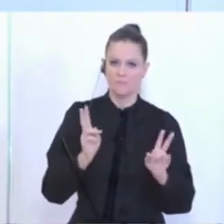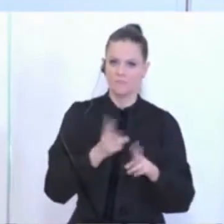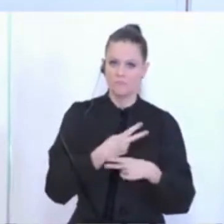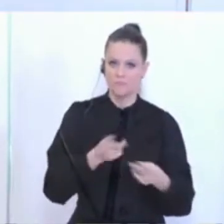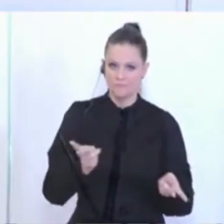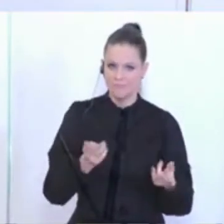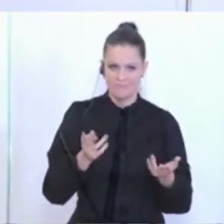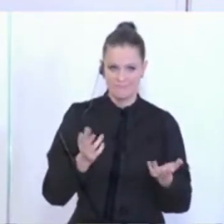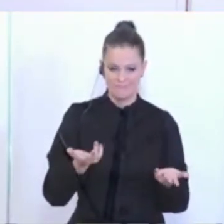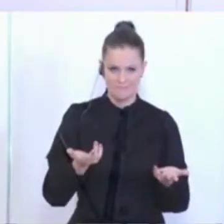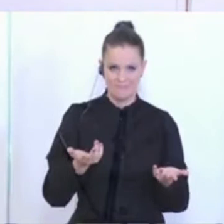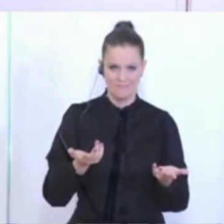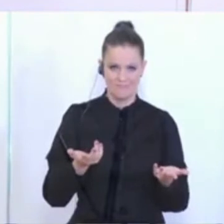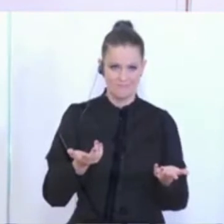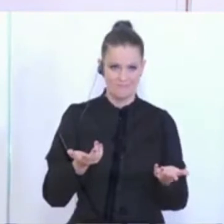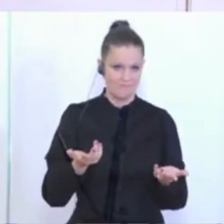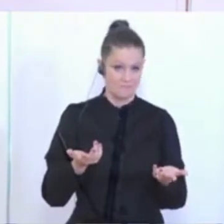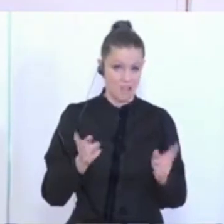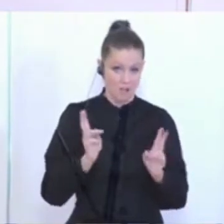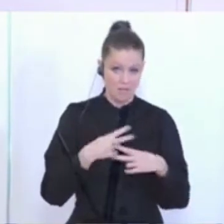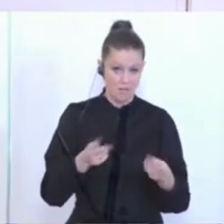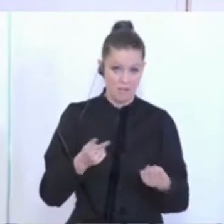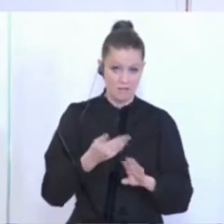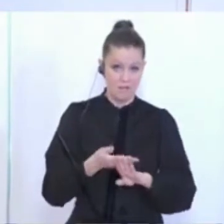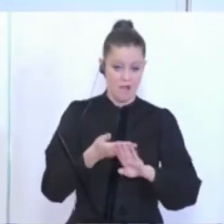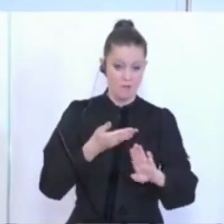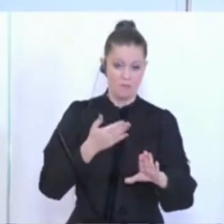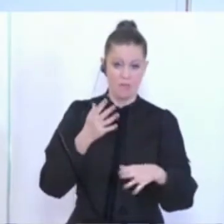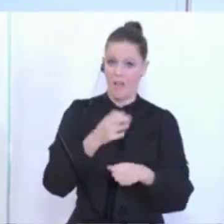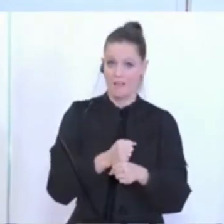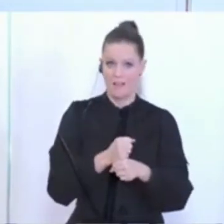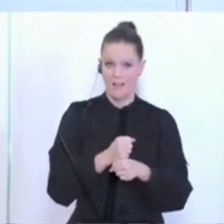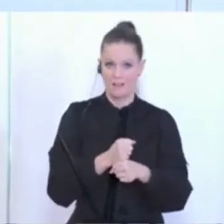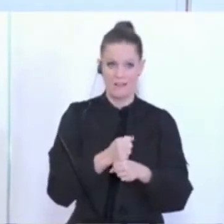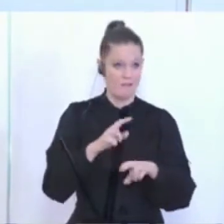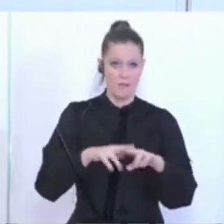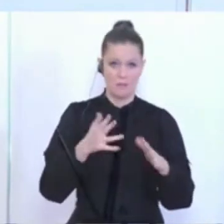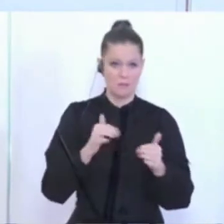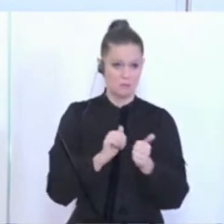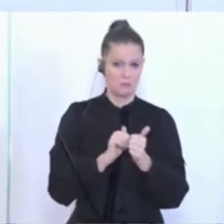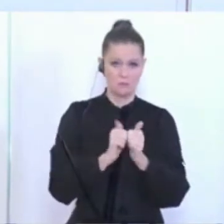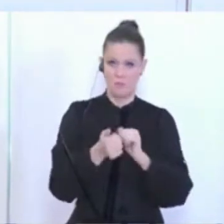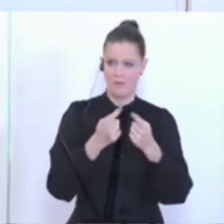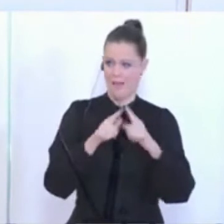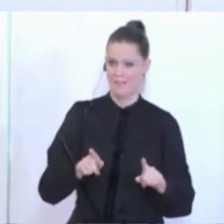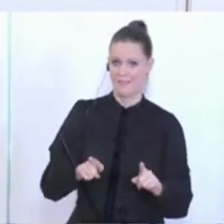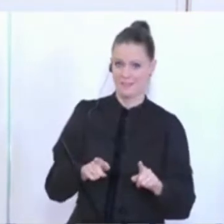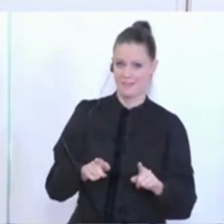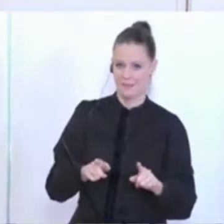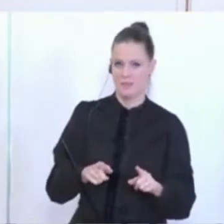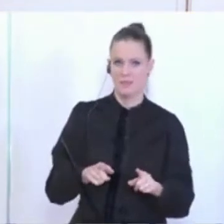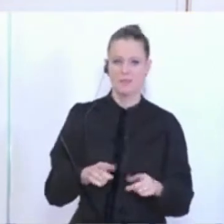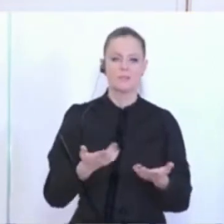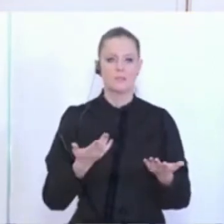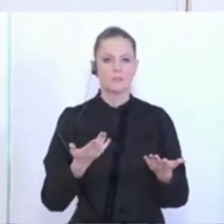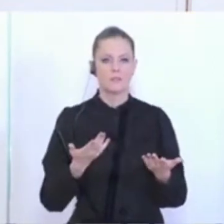werden mehr können. Das ist ja nicht mehr der gleiche Sport sonst. Das heißt, wir würden hier und das ist